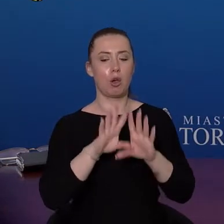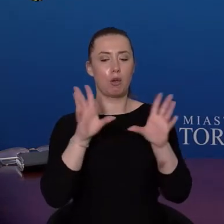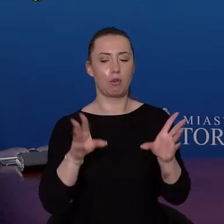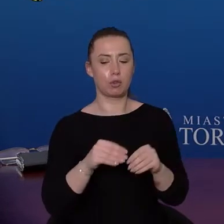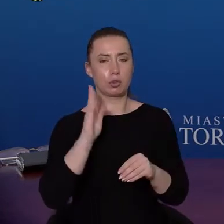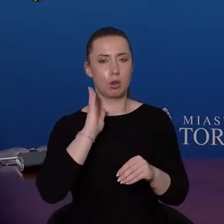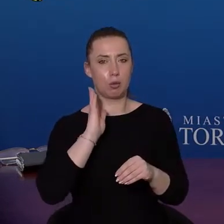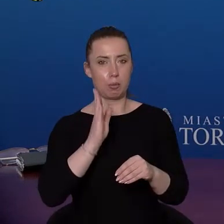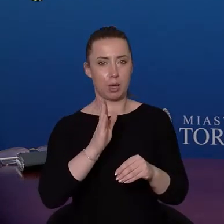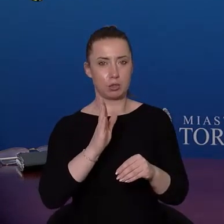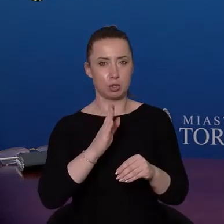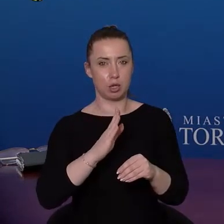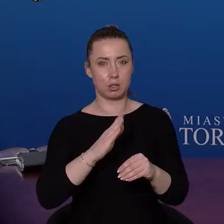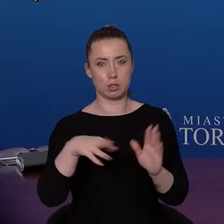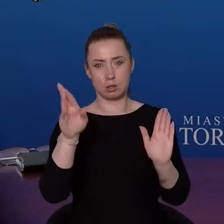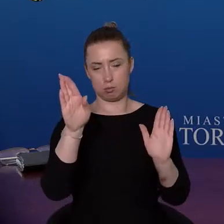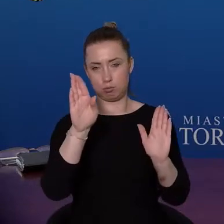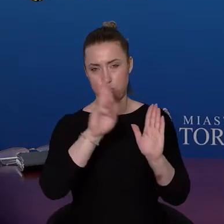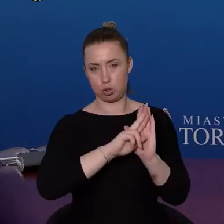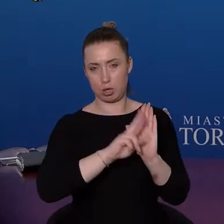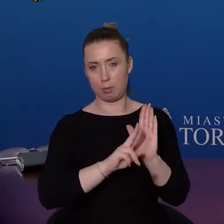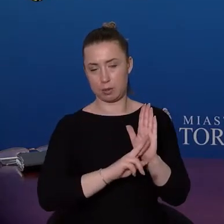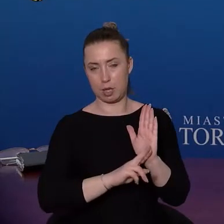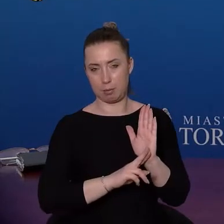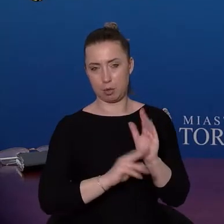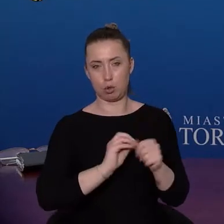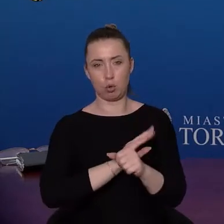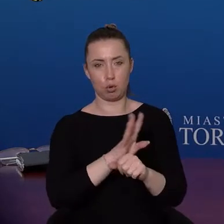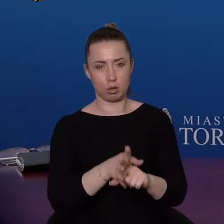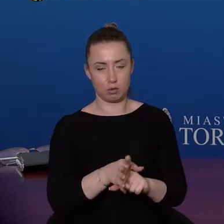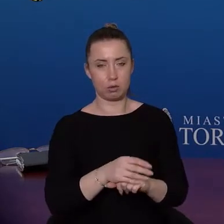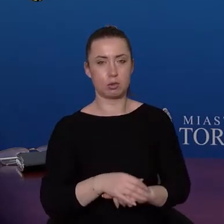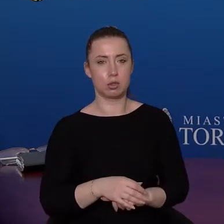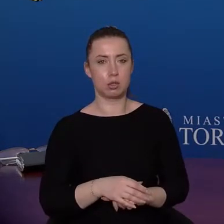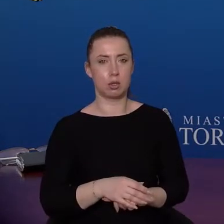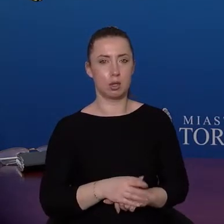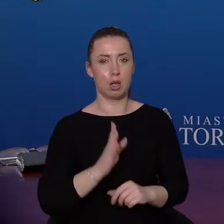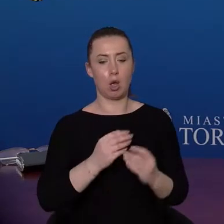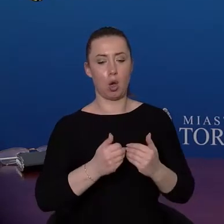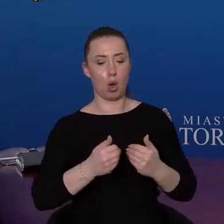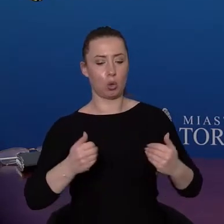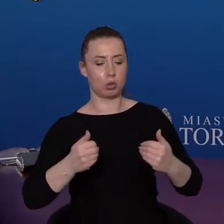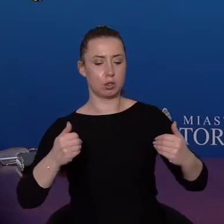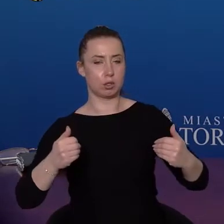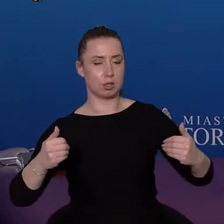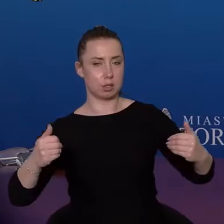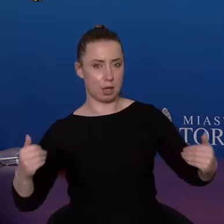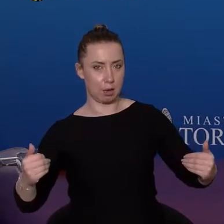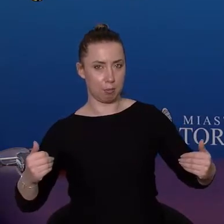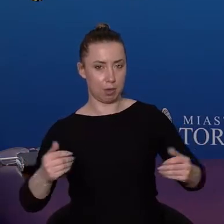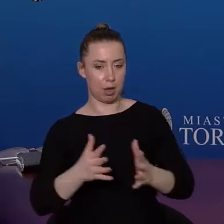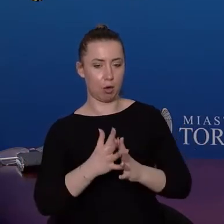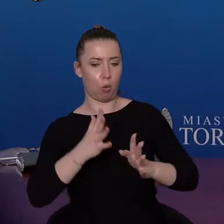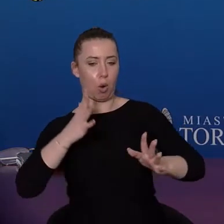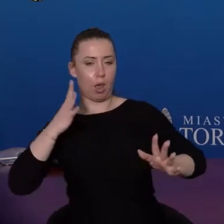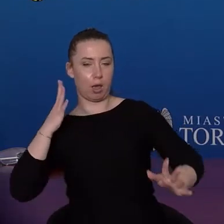odbywało się z przestrzeganiem zasad wynikających z sytuacji epidemicznej, a więc odstępy między osobami stojącymi